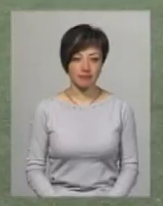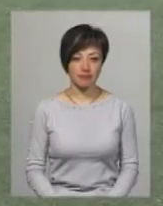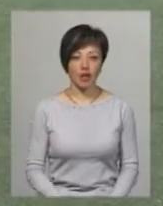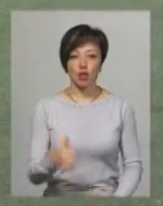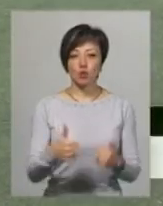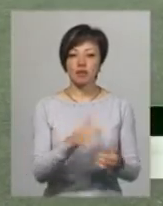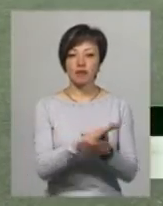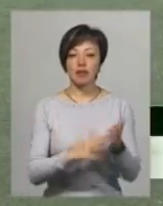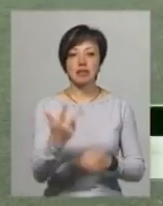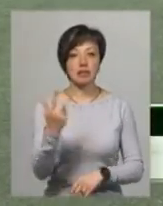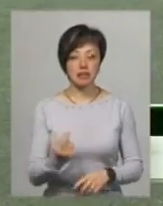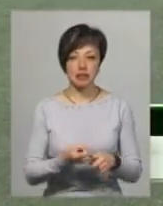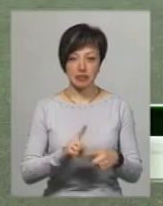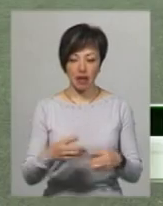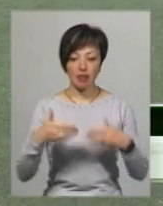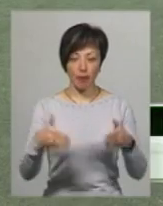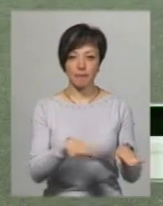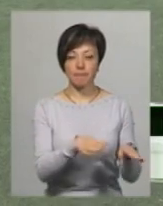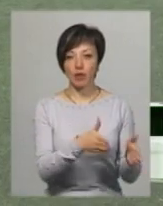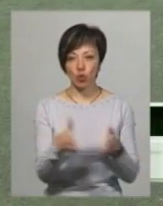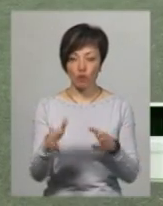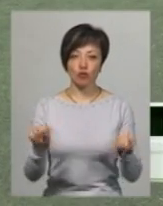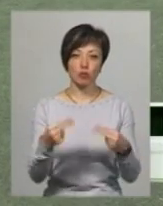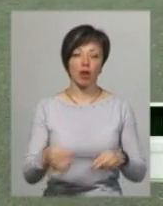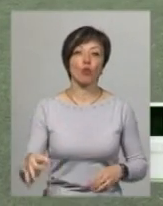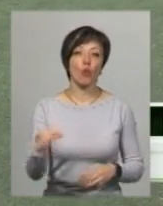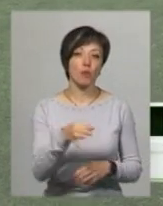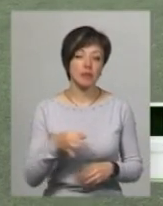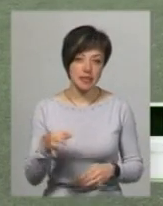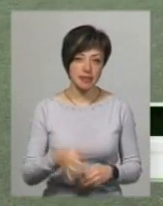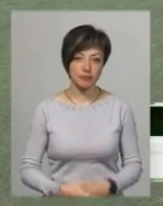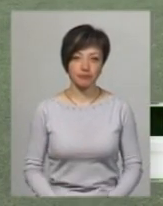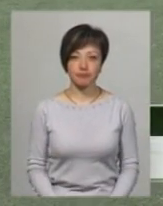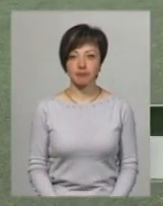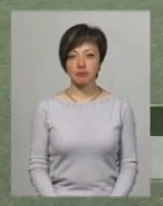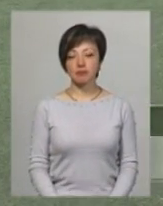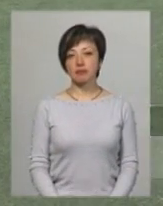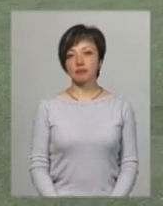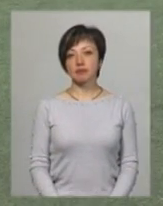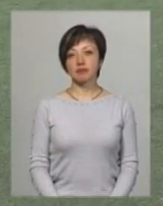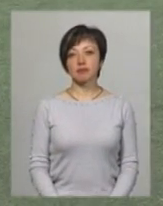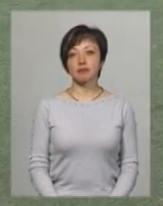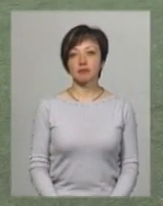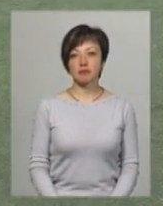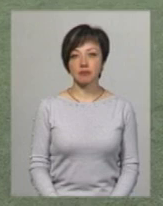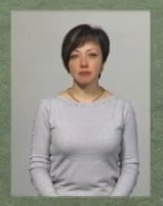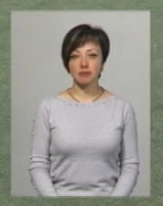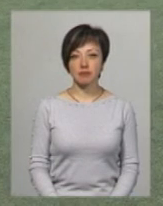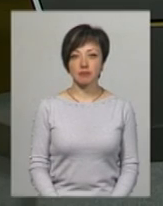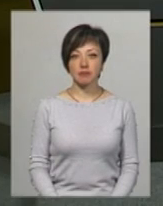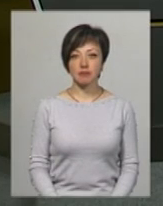Турнір триватиме три дні, це є етап підготовки до чемпіонату області. Вікторія Зелінська, Іван Мовчан, новини Поділяцентр.